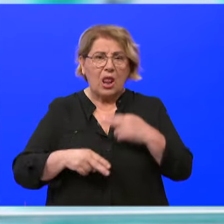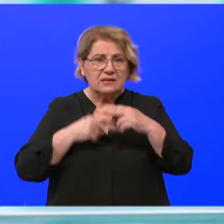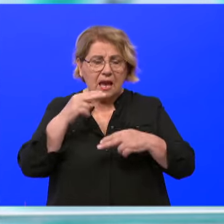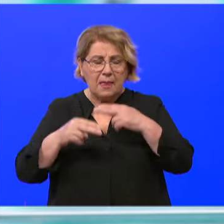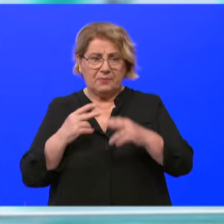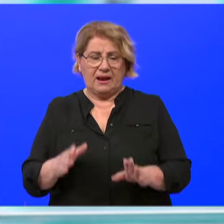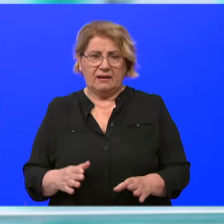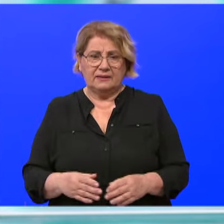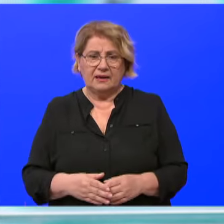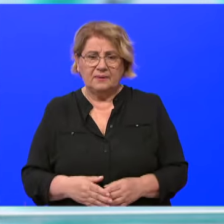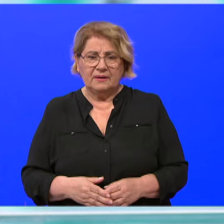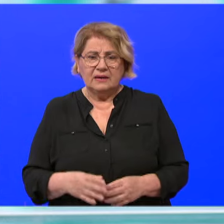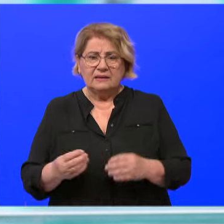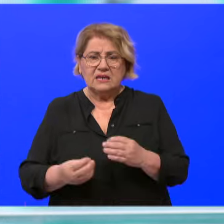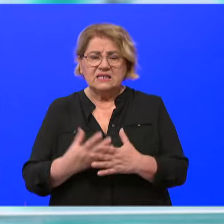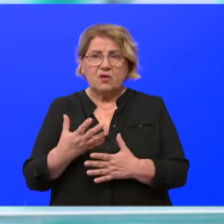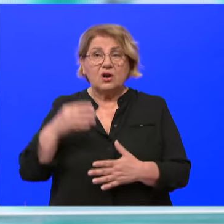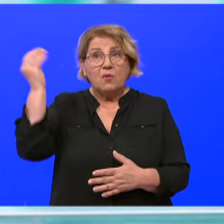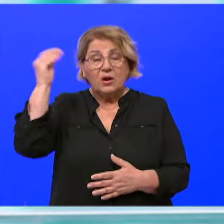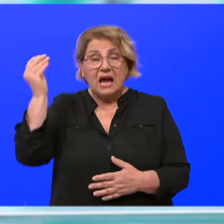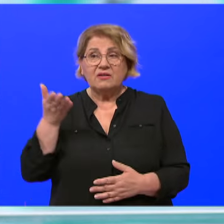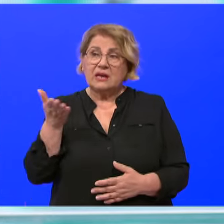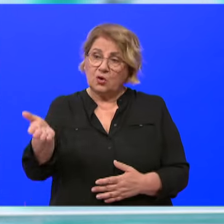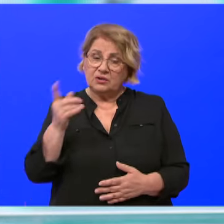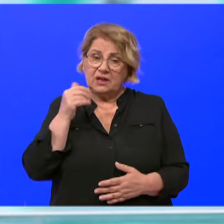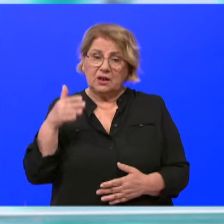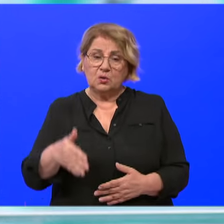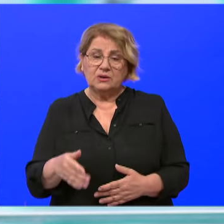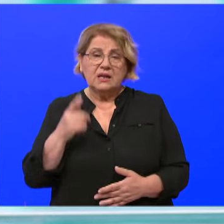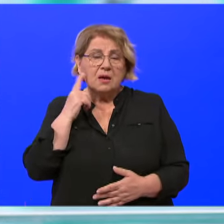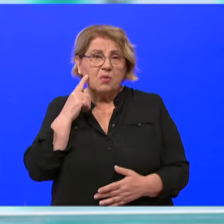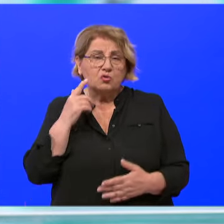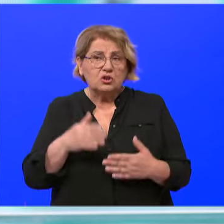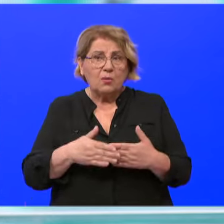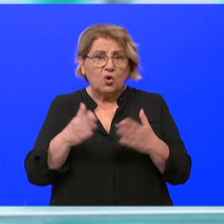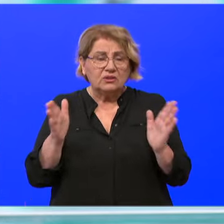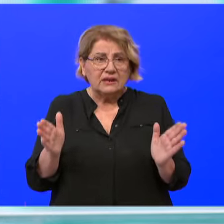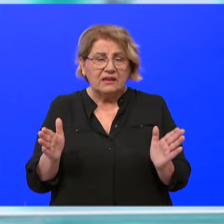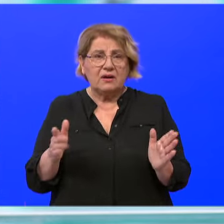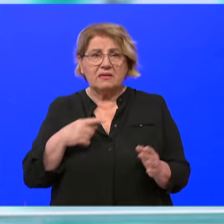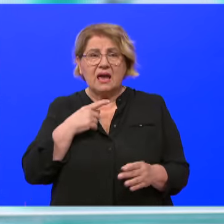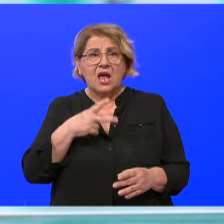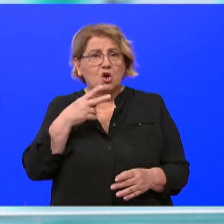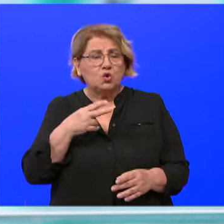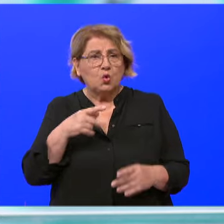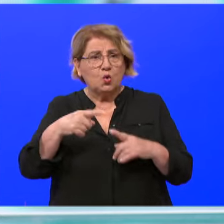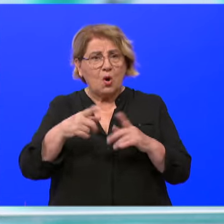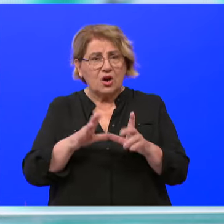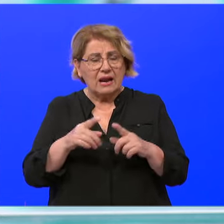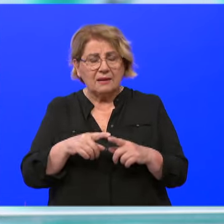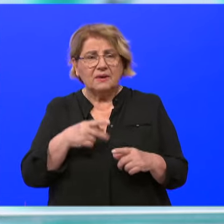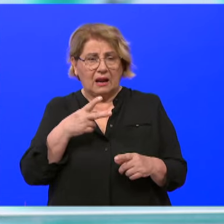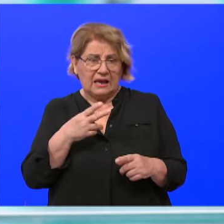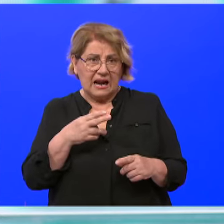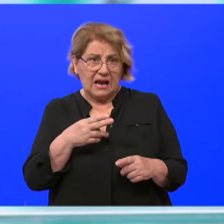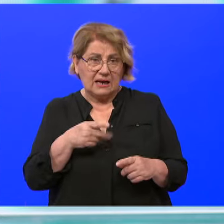da stvorimo te navike kod njih i da pokušamo otkrivanje tumora u ranim fazama. I možda je to